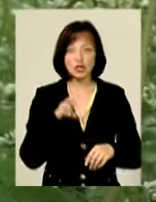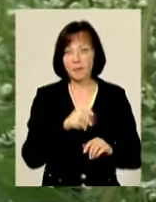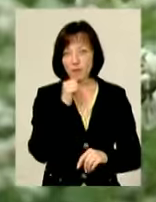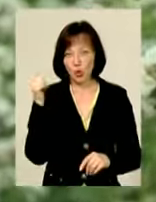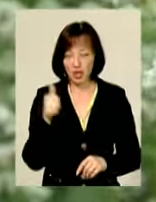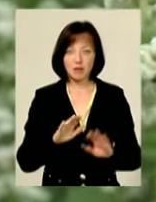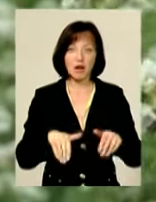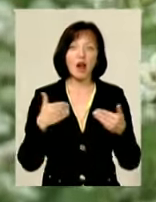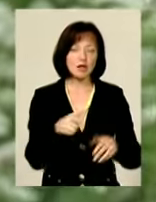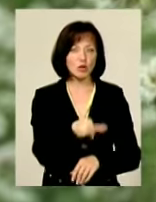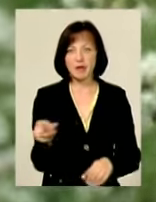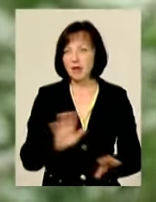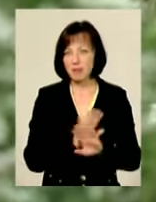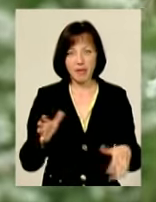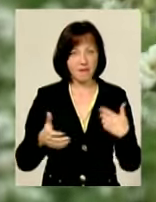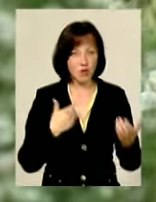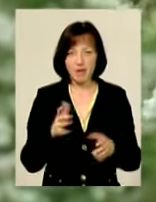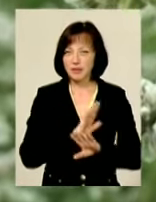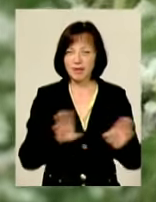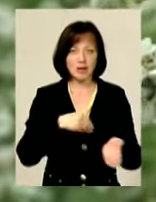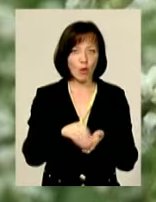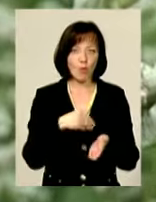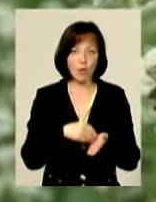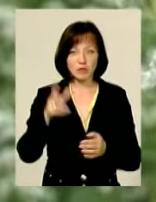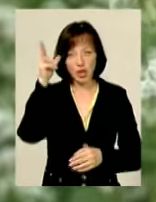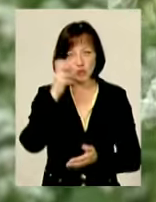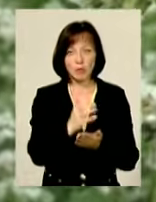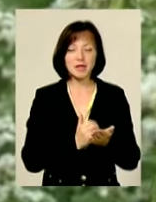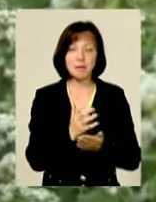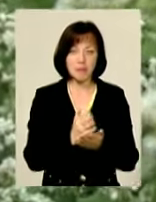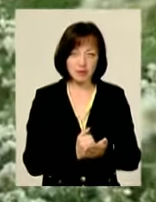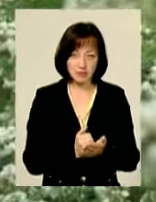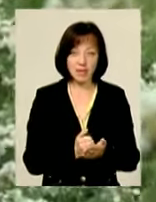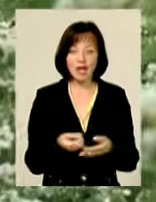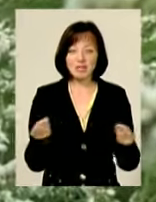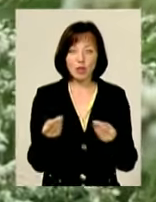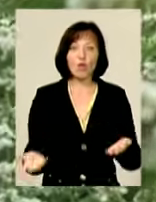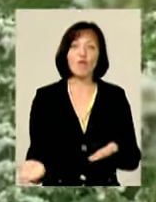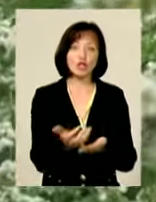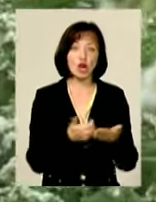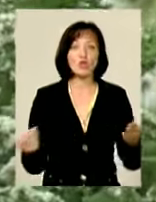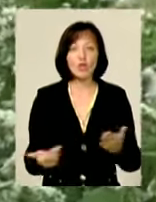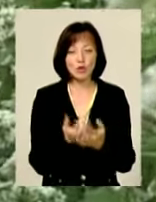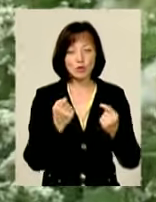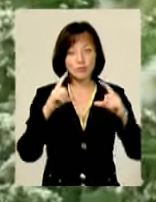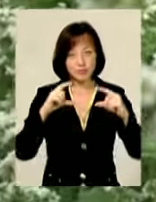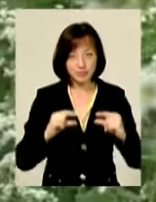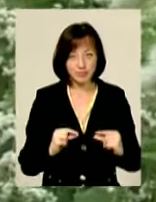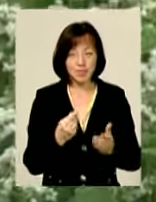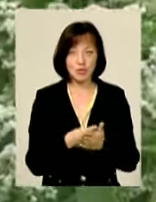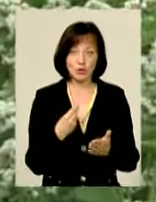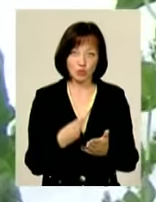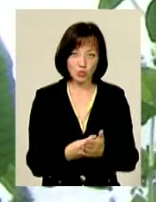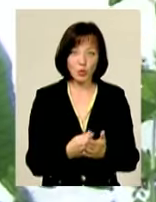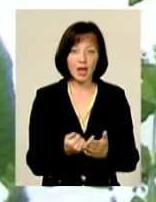Фахівці радять громадянам не хвилюватись і не закуповувати гречку про запас Зерно нового врожаю обіцяють дещо знизить не тільки ціну,